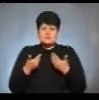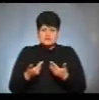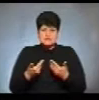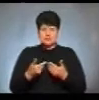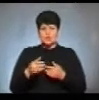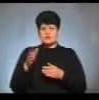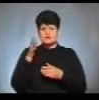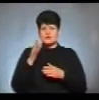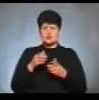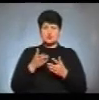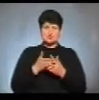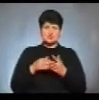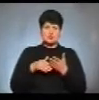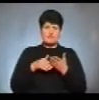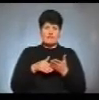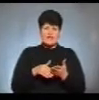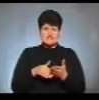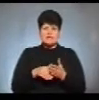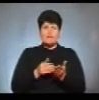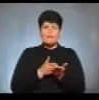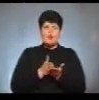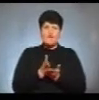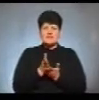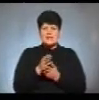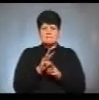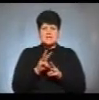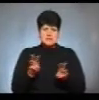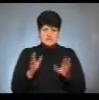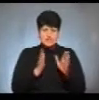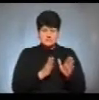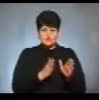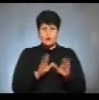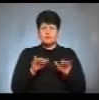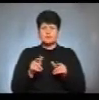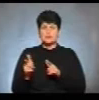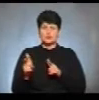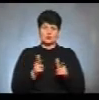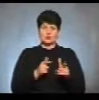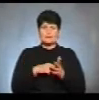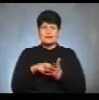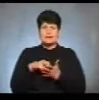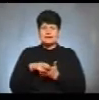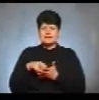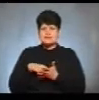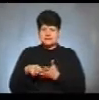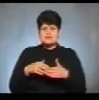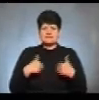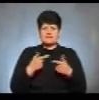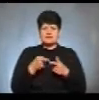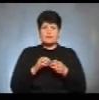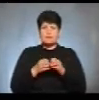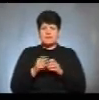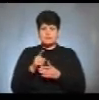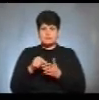субвенції, буде підготовлено лист до профільного міністерства. Далі ми обов'язково підготуємо листи і звернені на ті проблемні